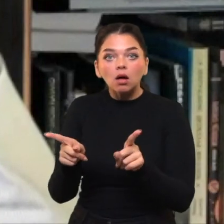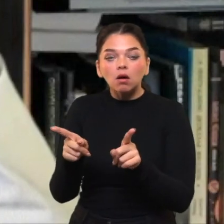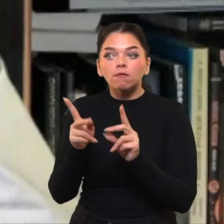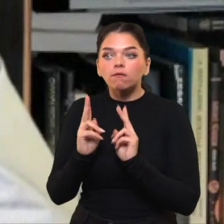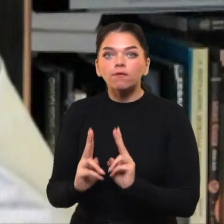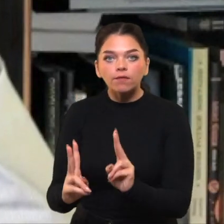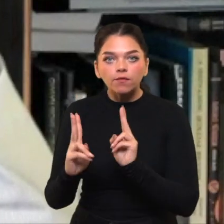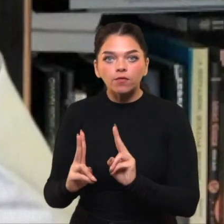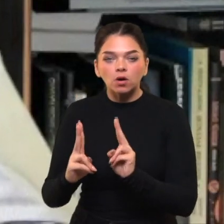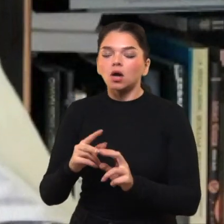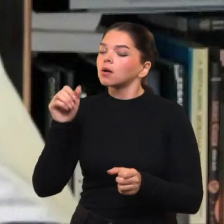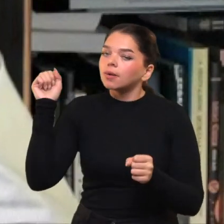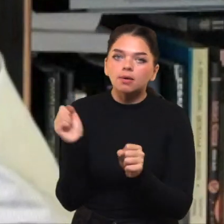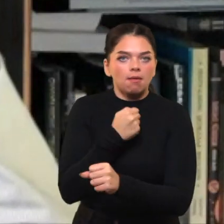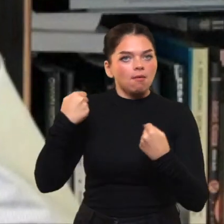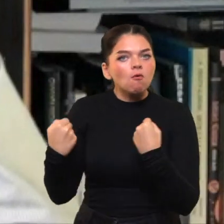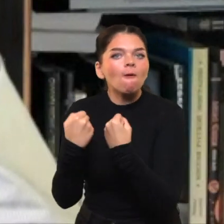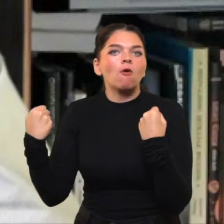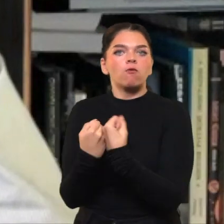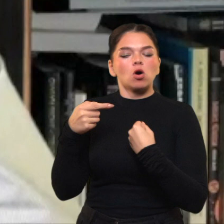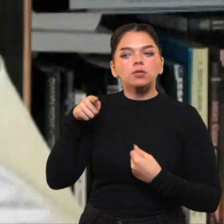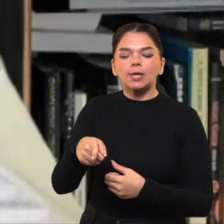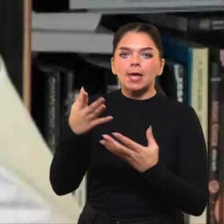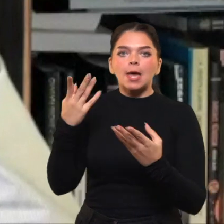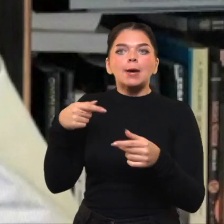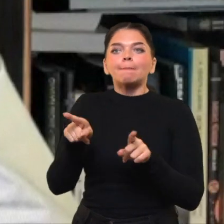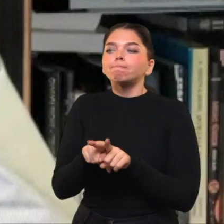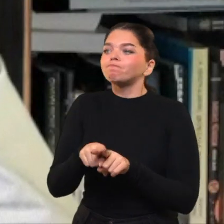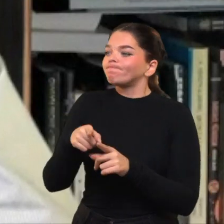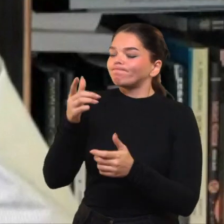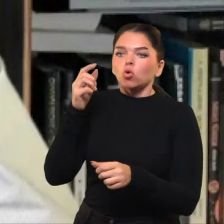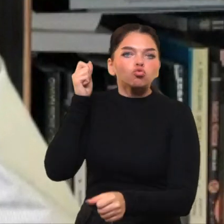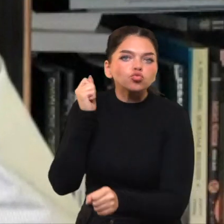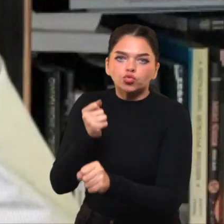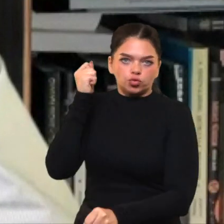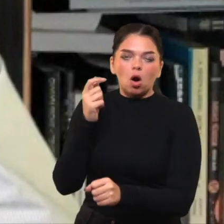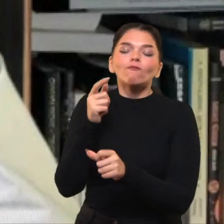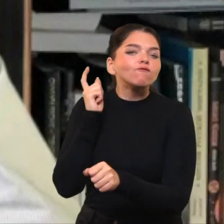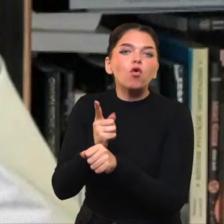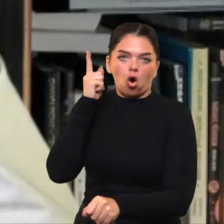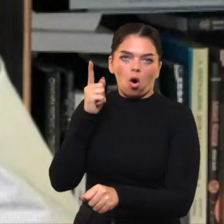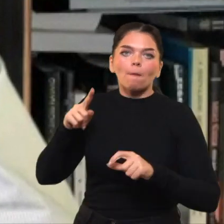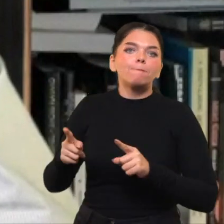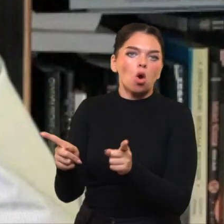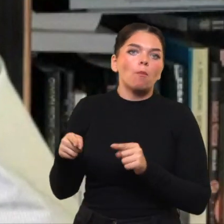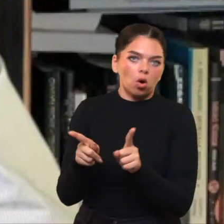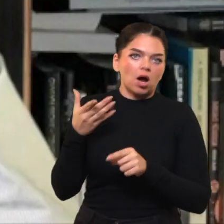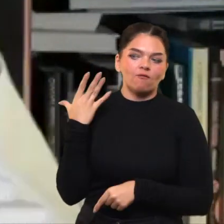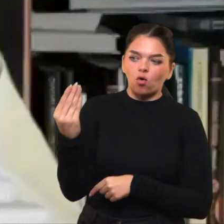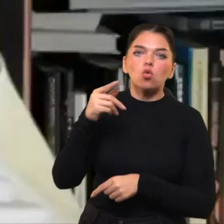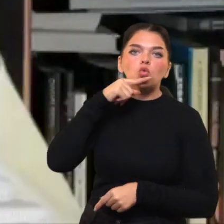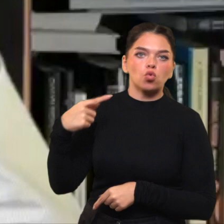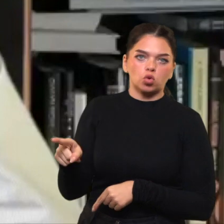negailestinga ir diskredituojantį, neatsižvelginti nieką. Ji turi būti uždrausta. Tai vienintelis būdas